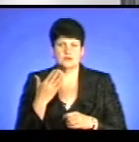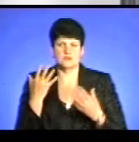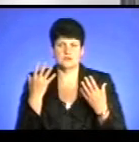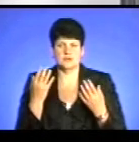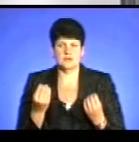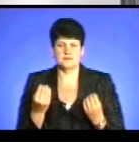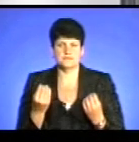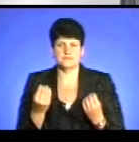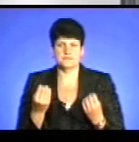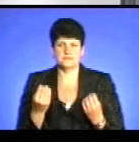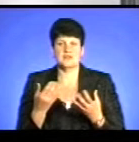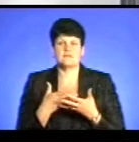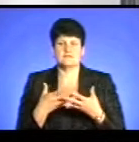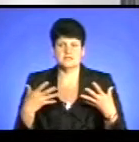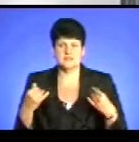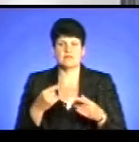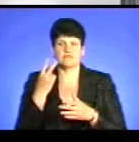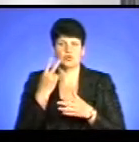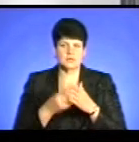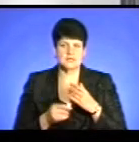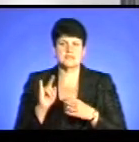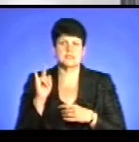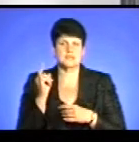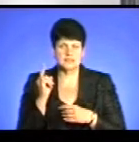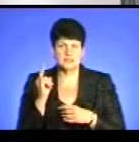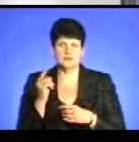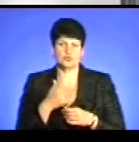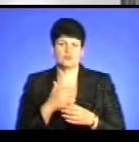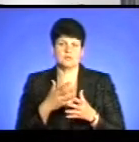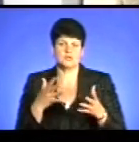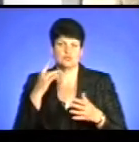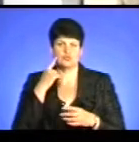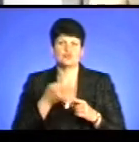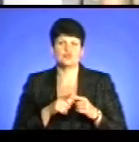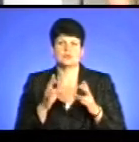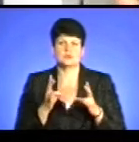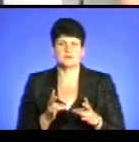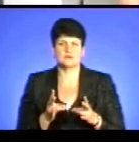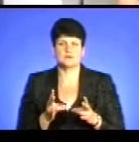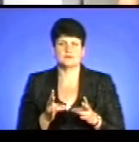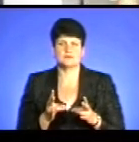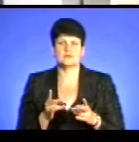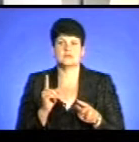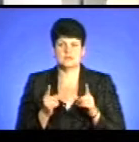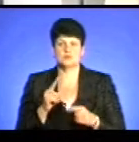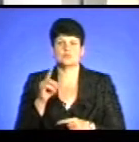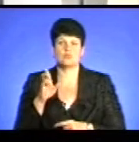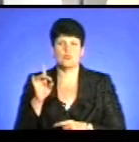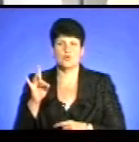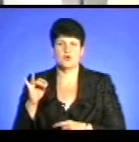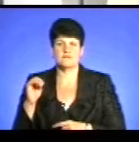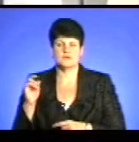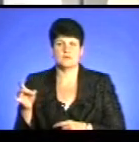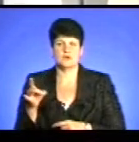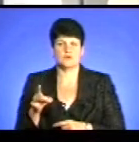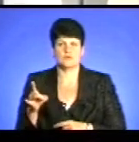останнього дня саме весни, втопилася дитина. Хочемо почути більше про цю трагедію. Трагедія сталася в Борицькому районі. В річці